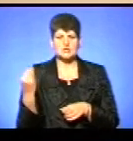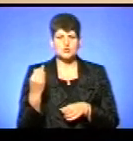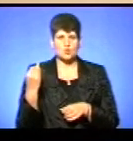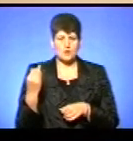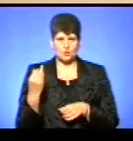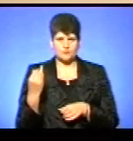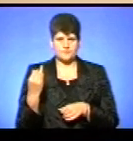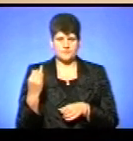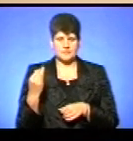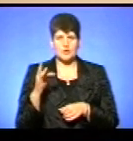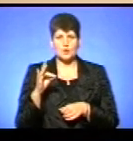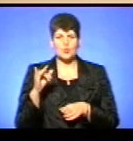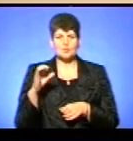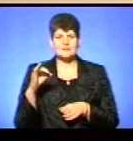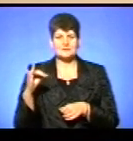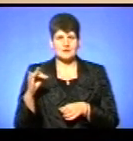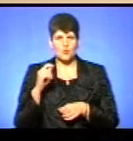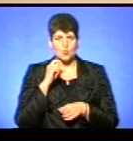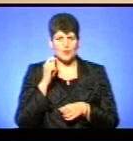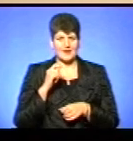Руси України